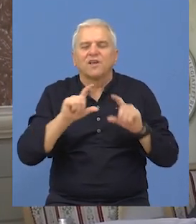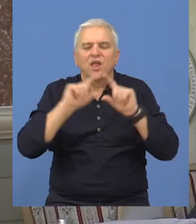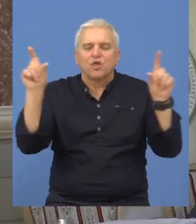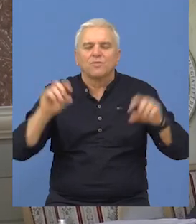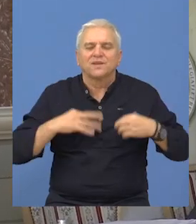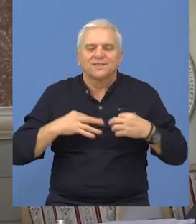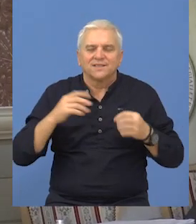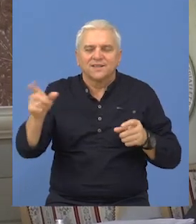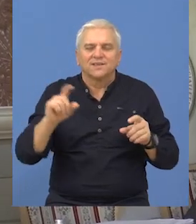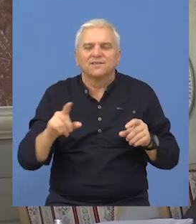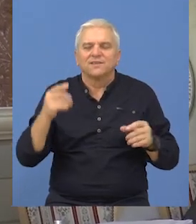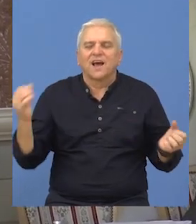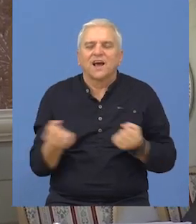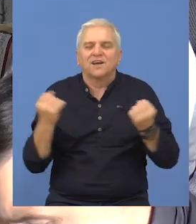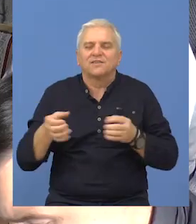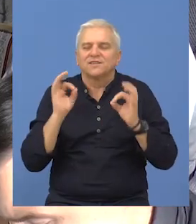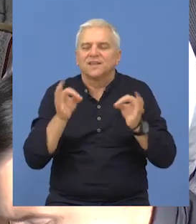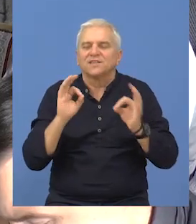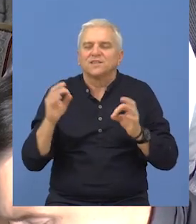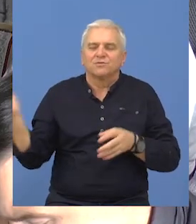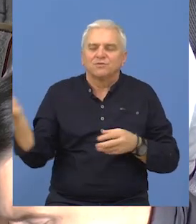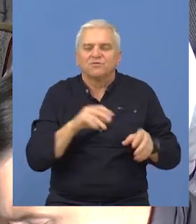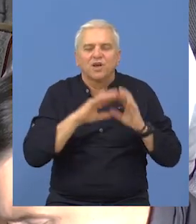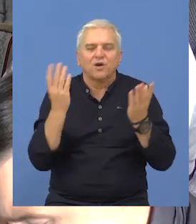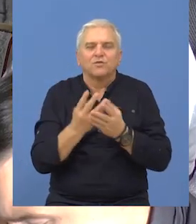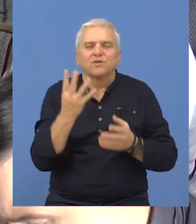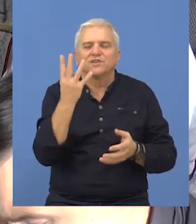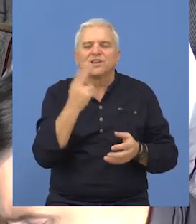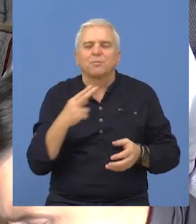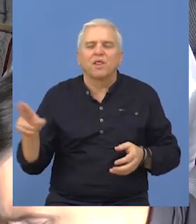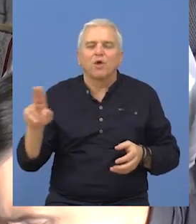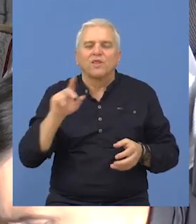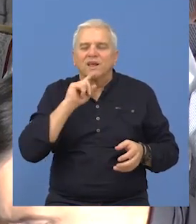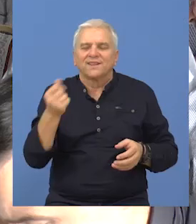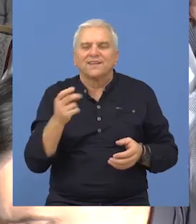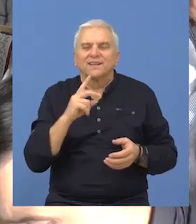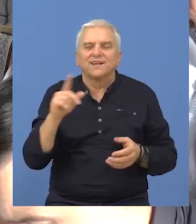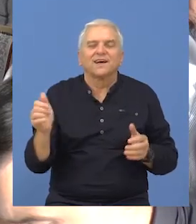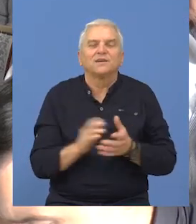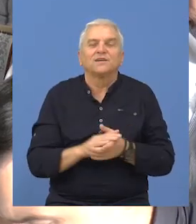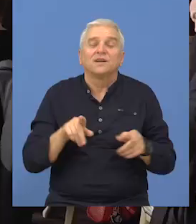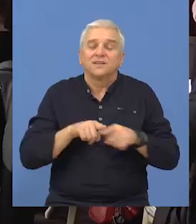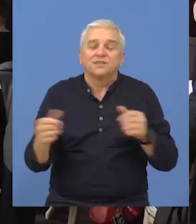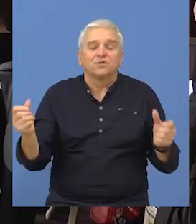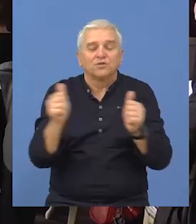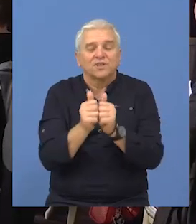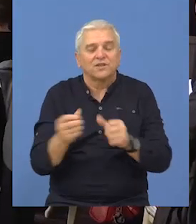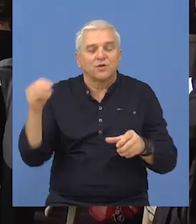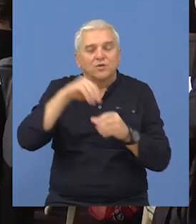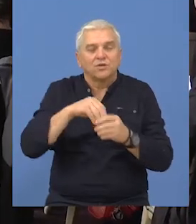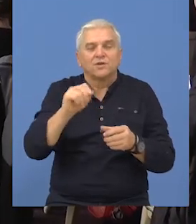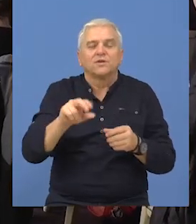sredstva za dom zdravlja, odnosno za angažovanje specijalista u iznosu od oko 4 milijona dinara. Pored toga,